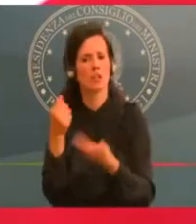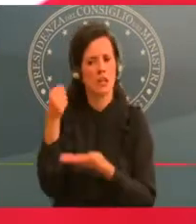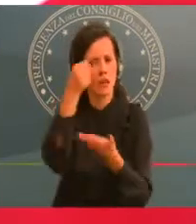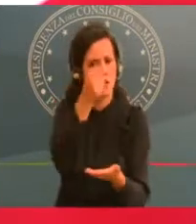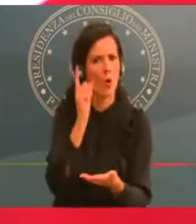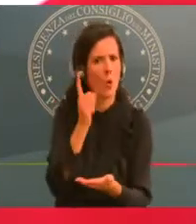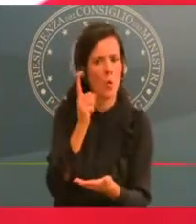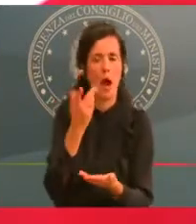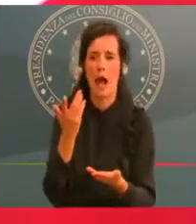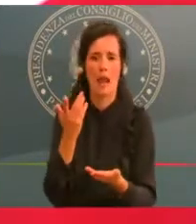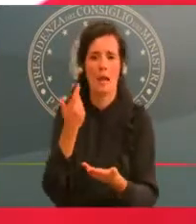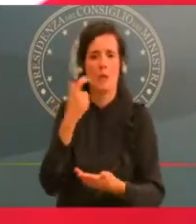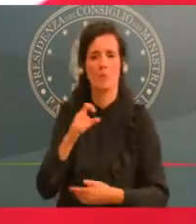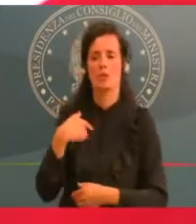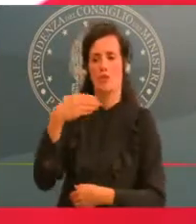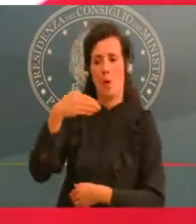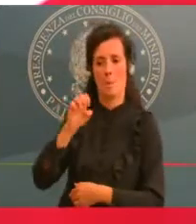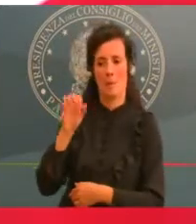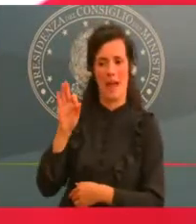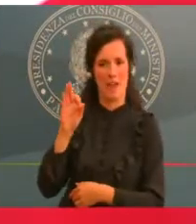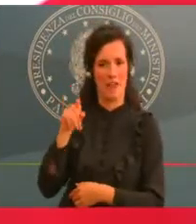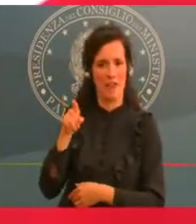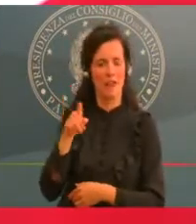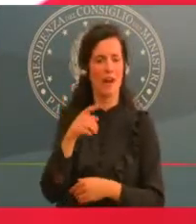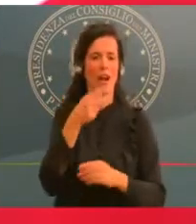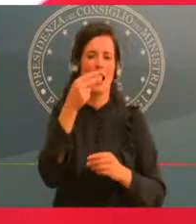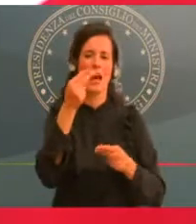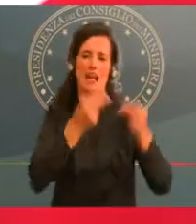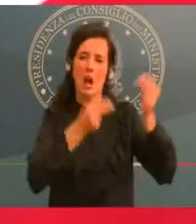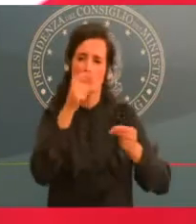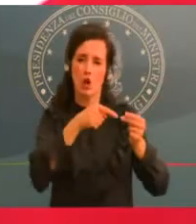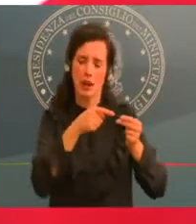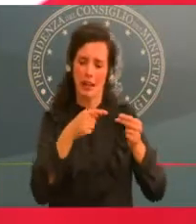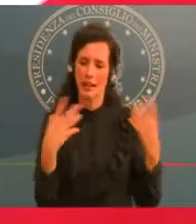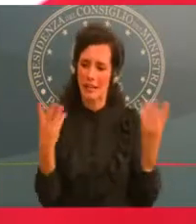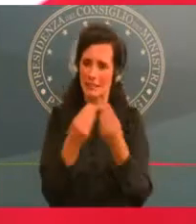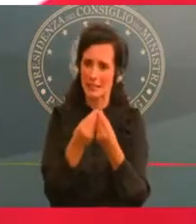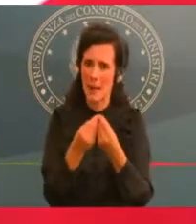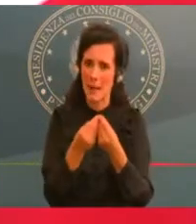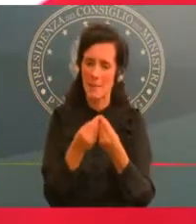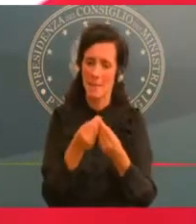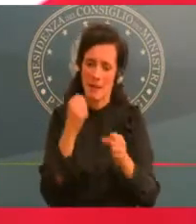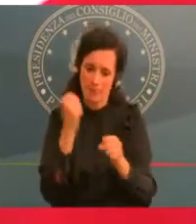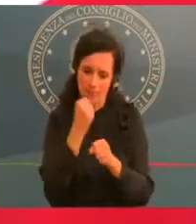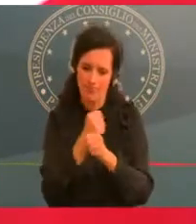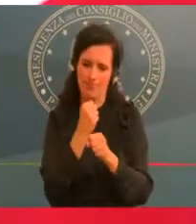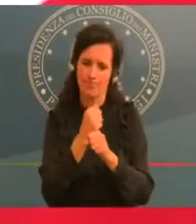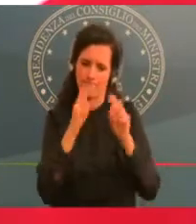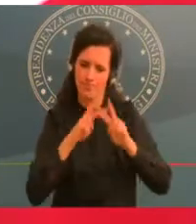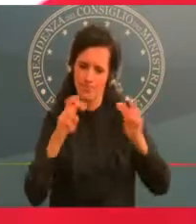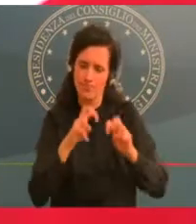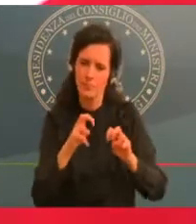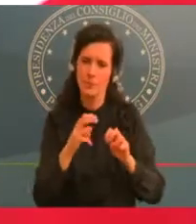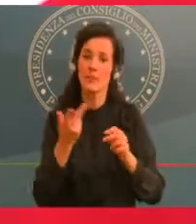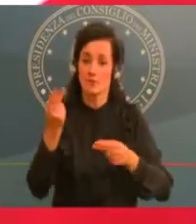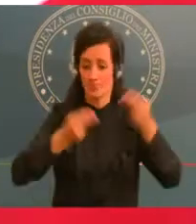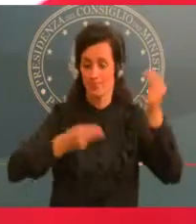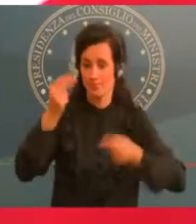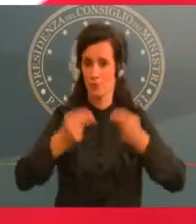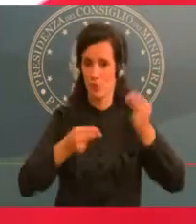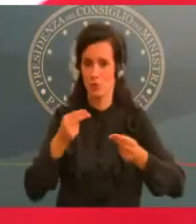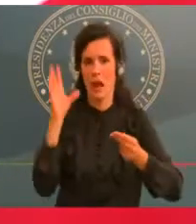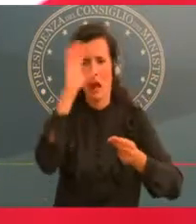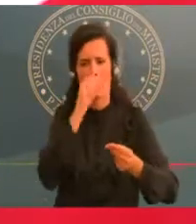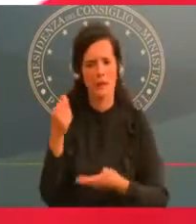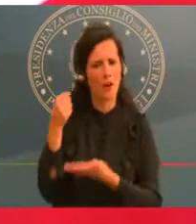questo momento. Però sicuramente ci sono adeguati adeguati stanziamenti per